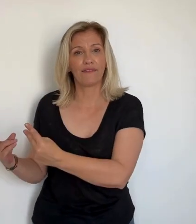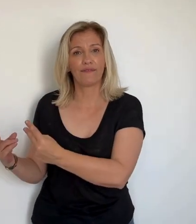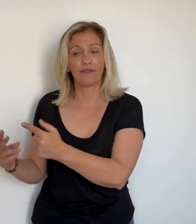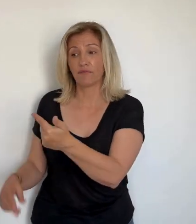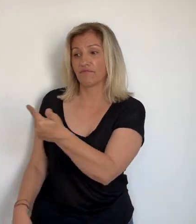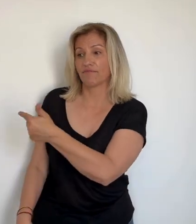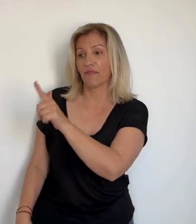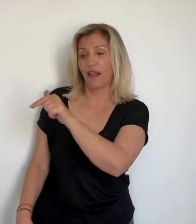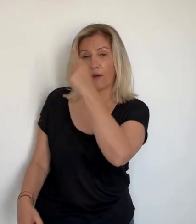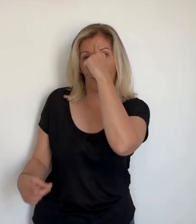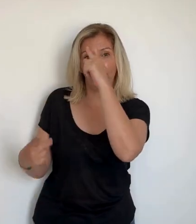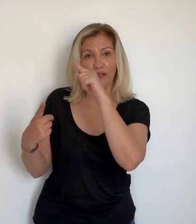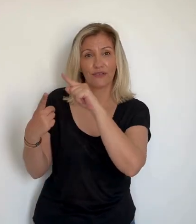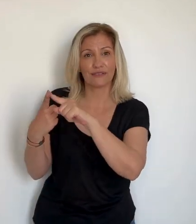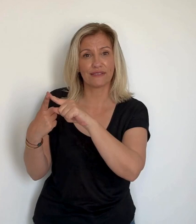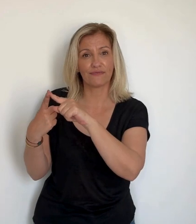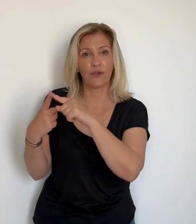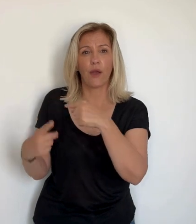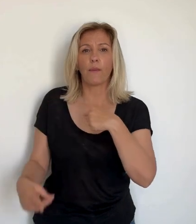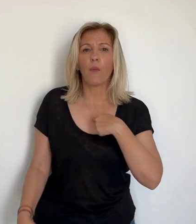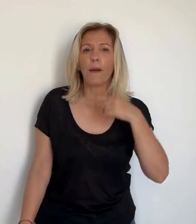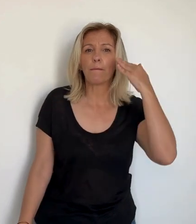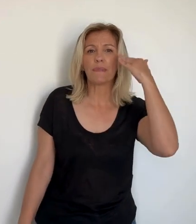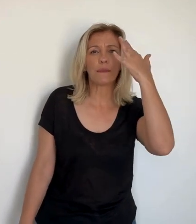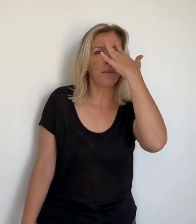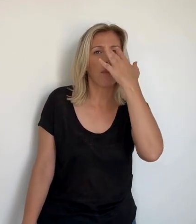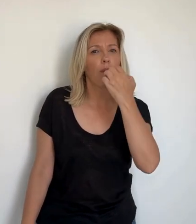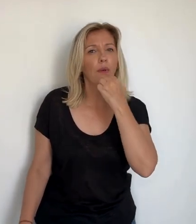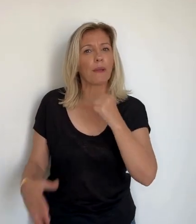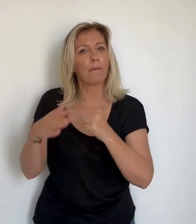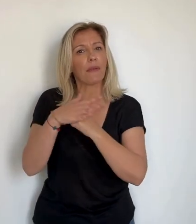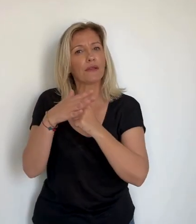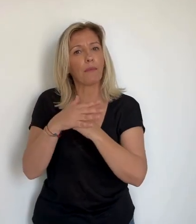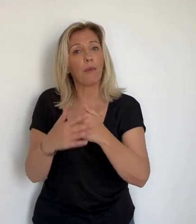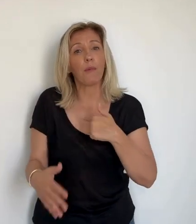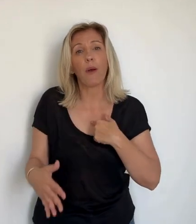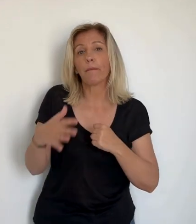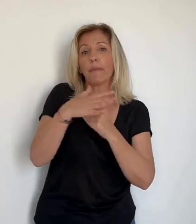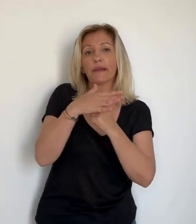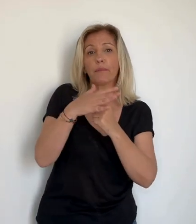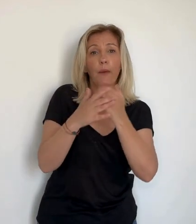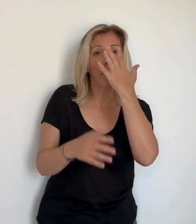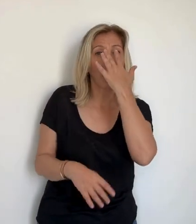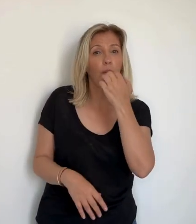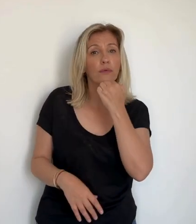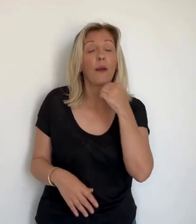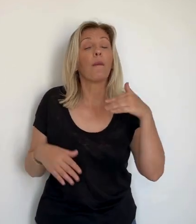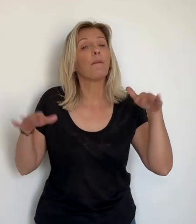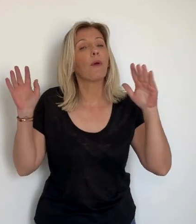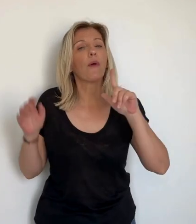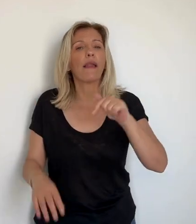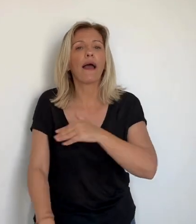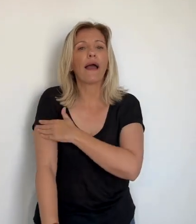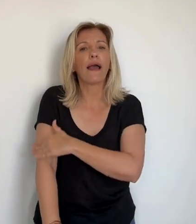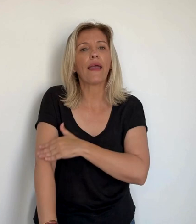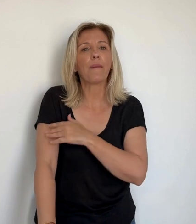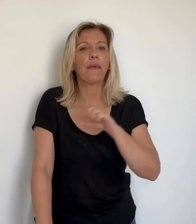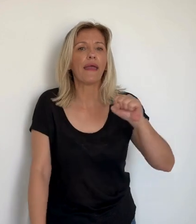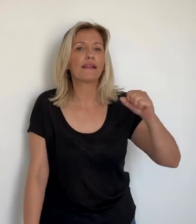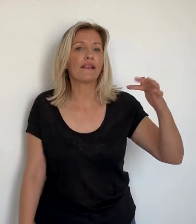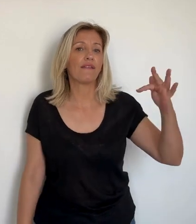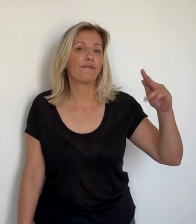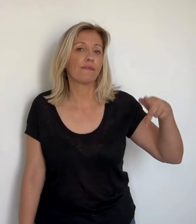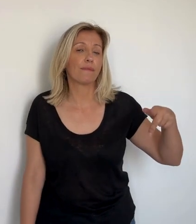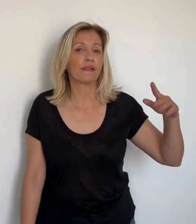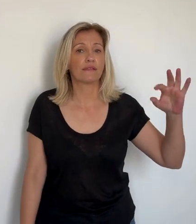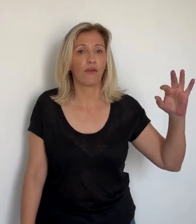Crème solaire, casquette ou chapeau, de l'ombre pour les plus prudents. Mais pas tous. Ça sent l'été. Alors, pour